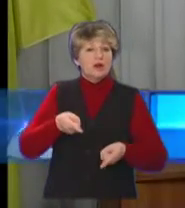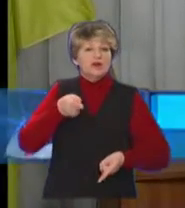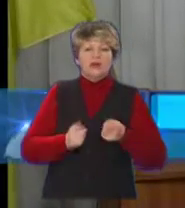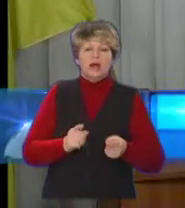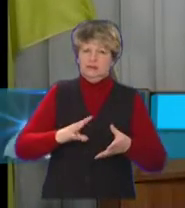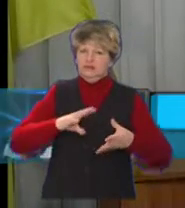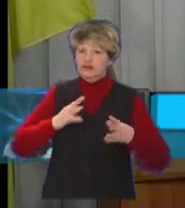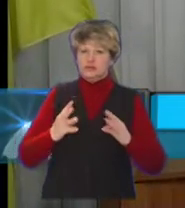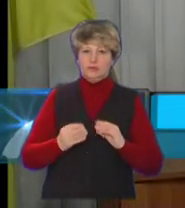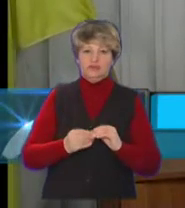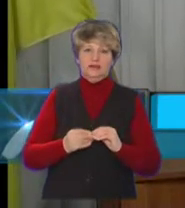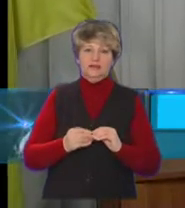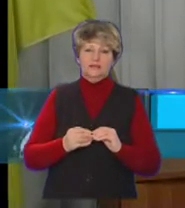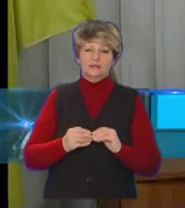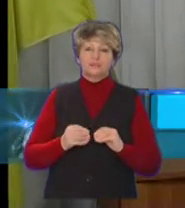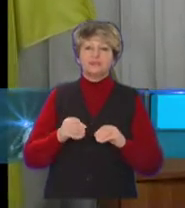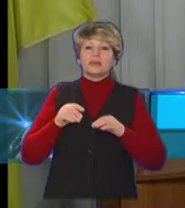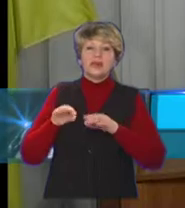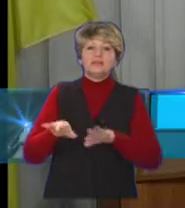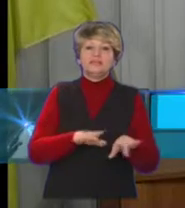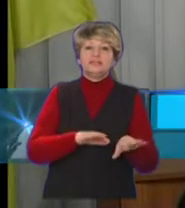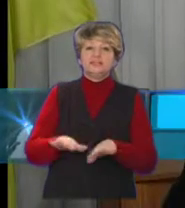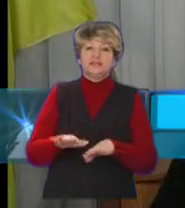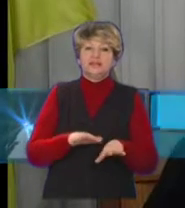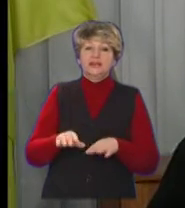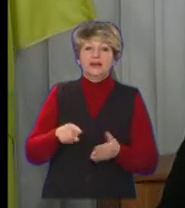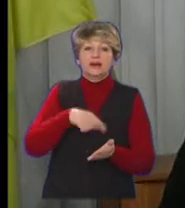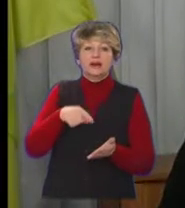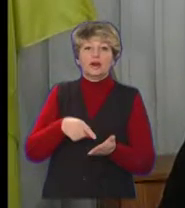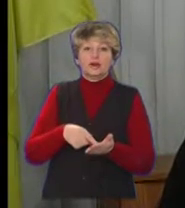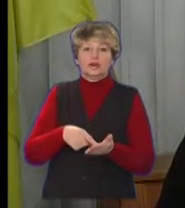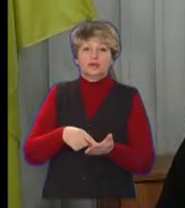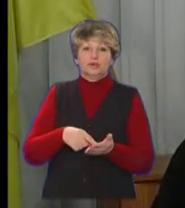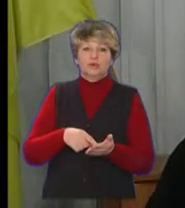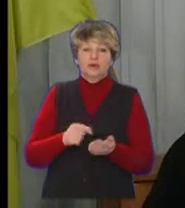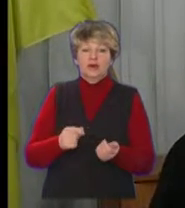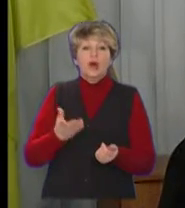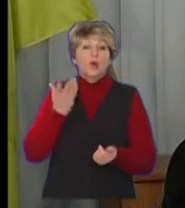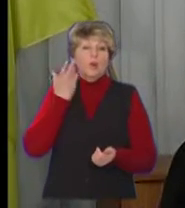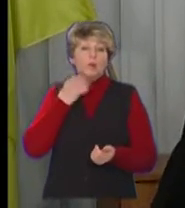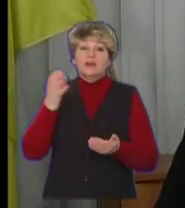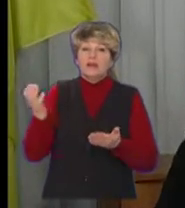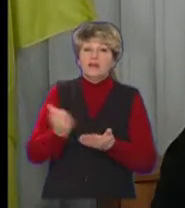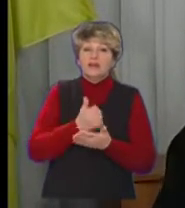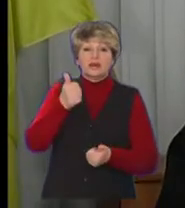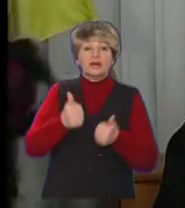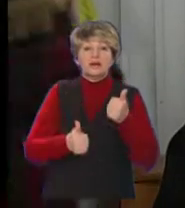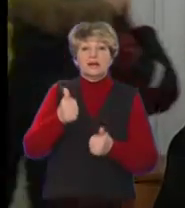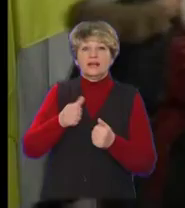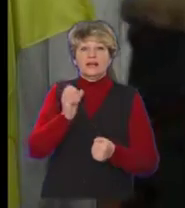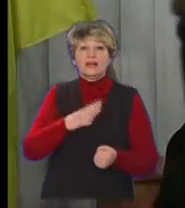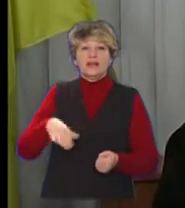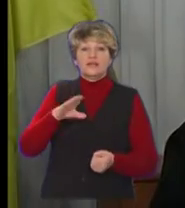результат дії міст побратимів, коли виграно грант